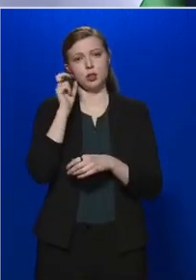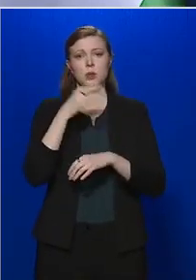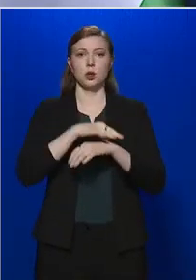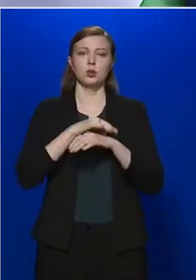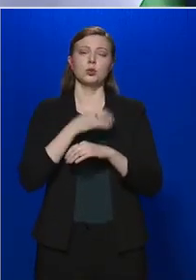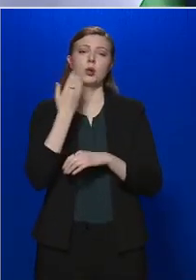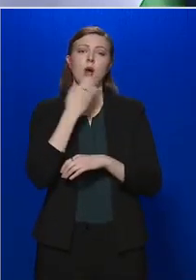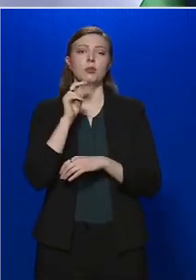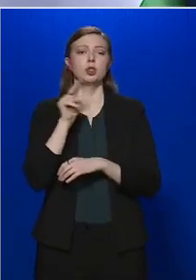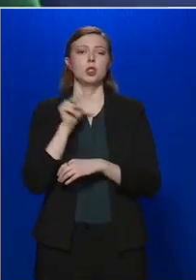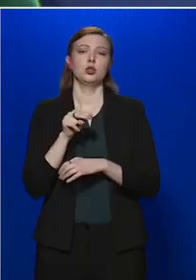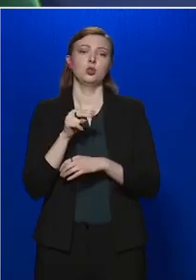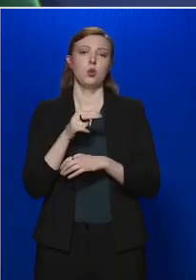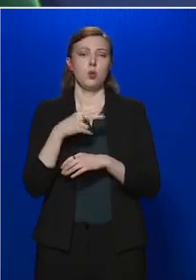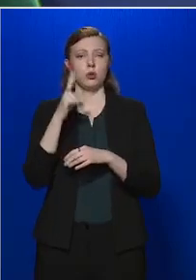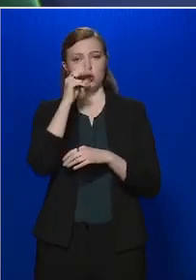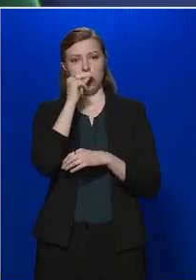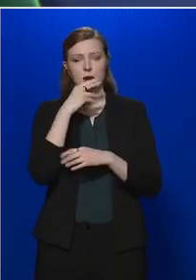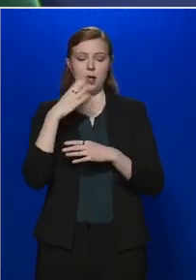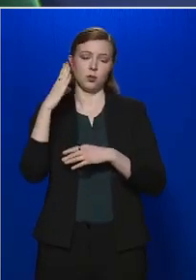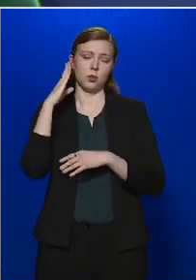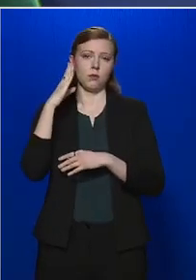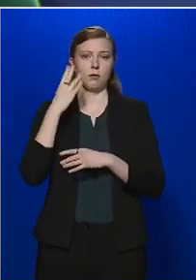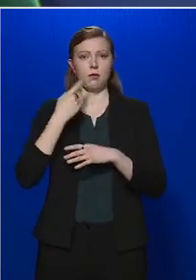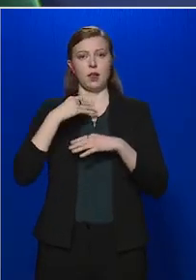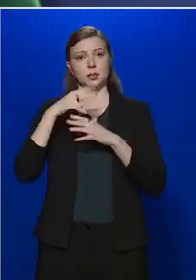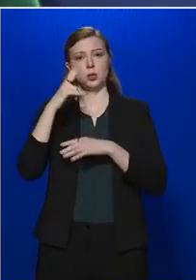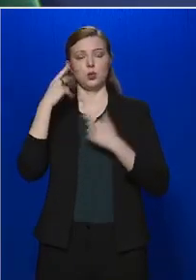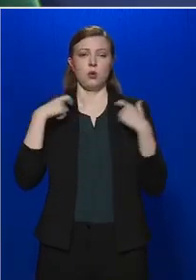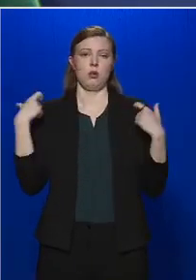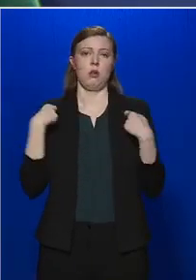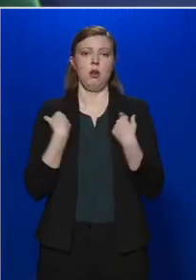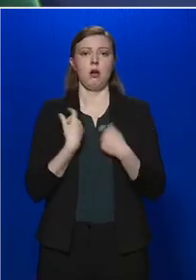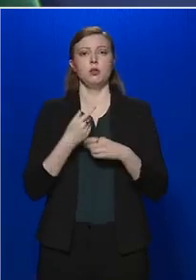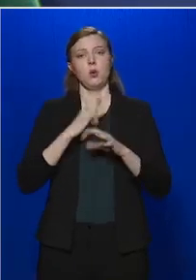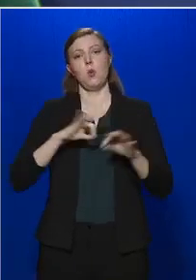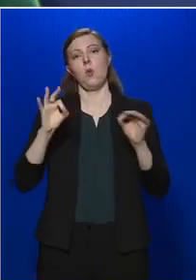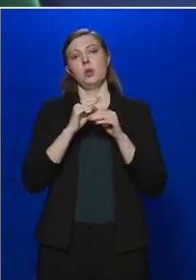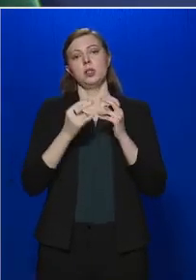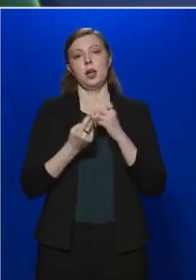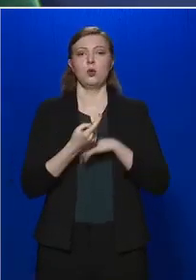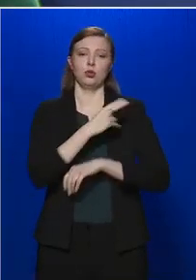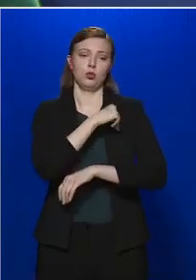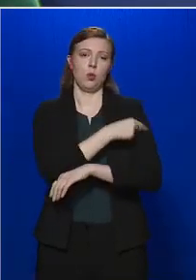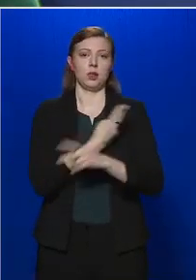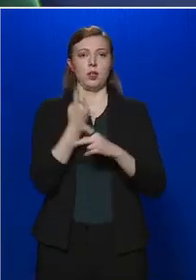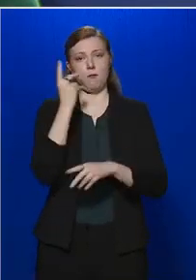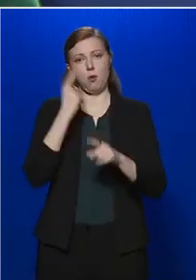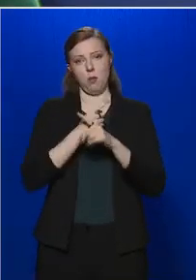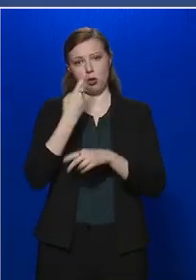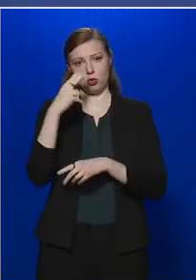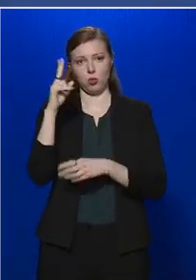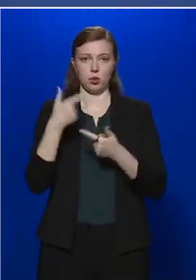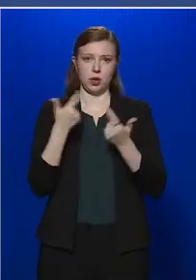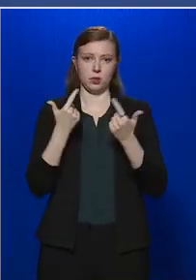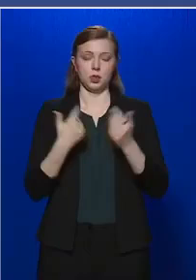Halmosi Zsolt rendőrvezérőrnagy országos kórházfőparancsnok úr tájékoztatóját. Jó napot kívánok!